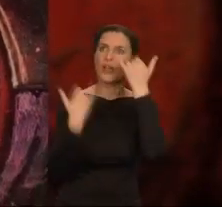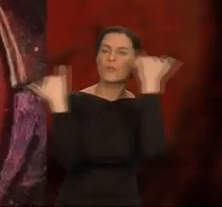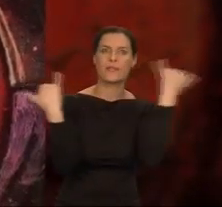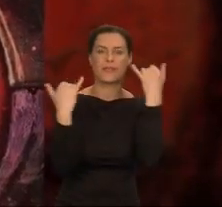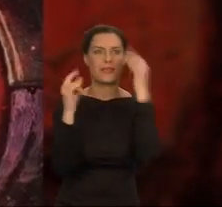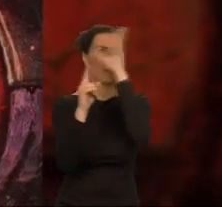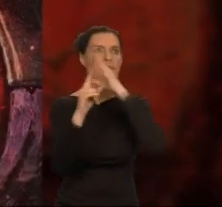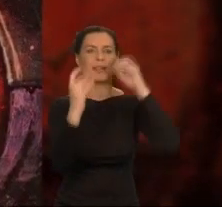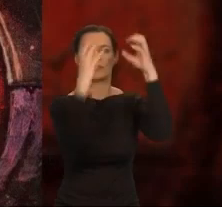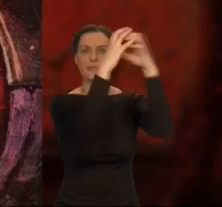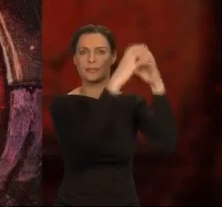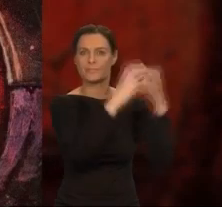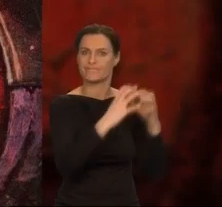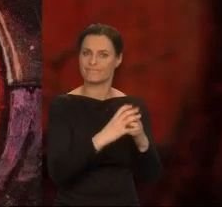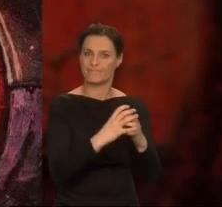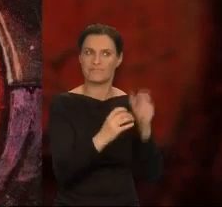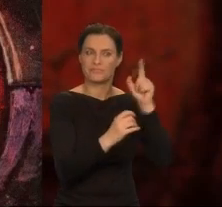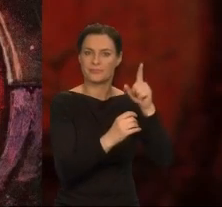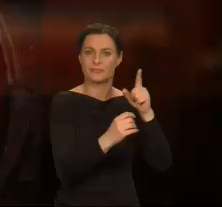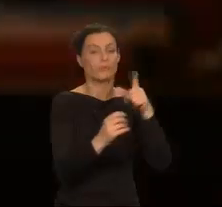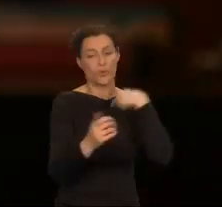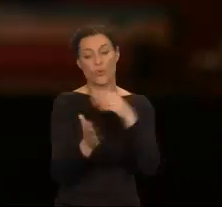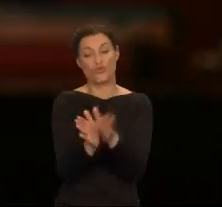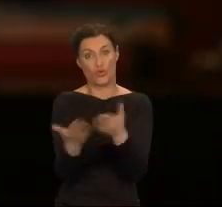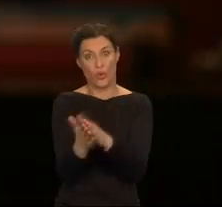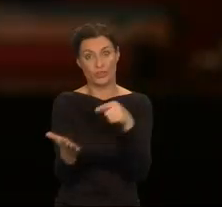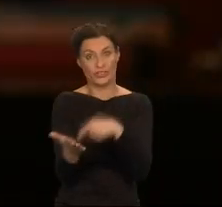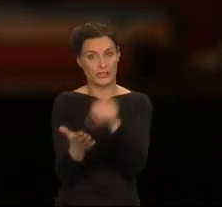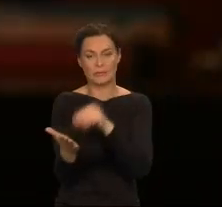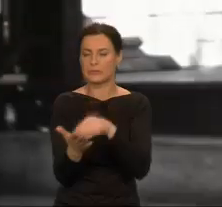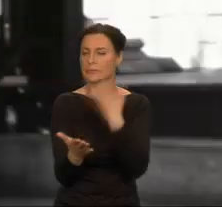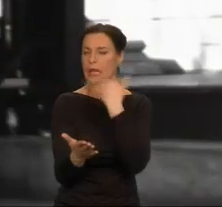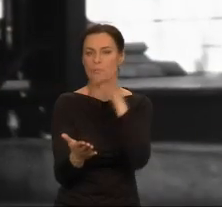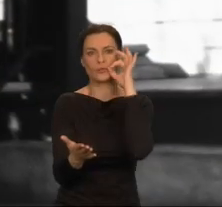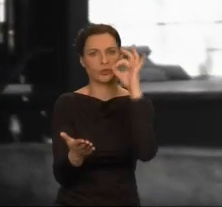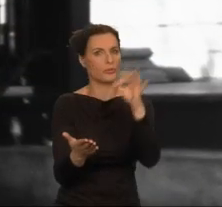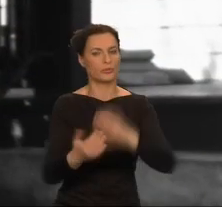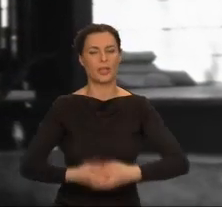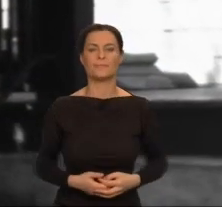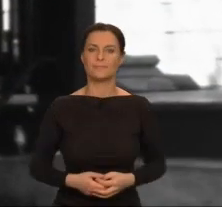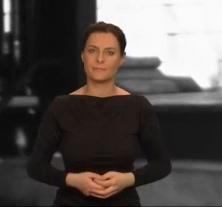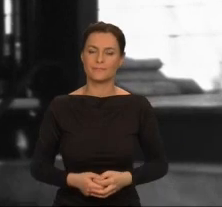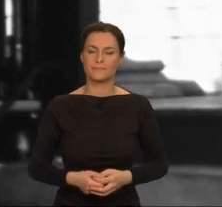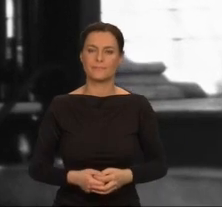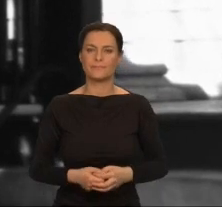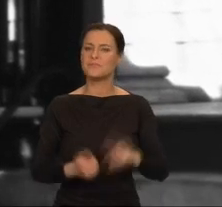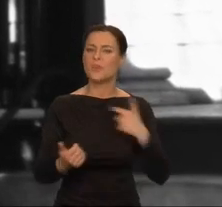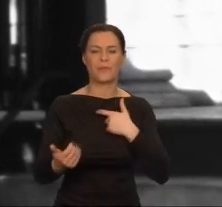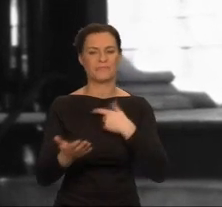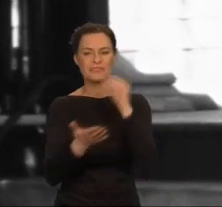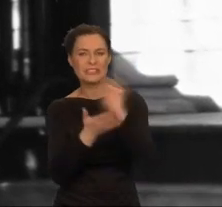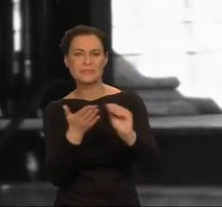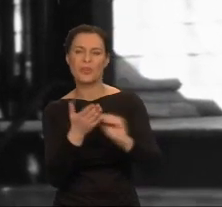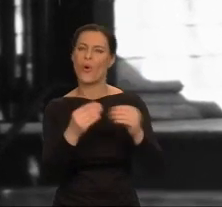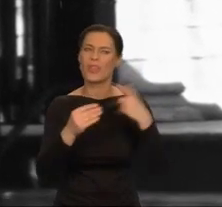To są naprawdę dobrze napisane książki. Pod względem artystycznym